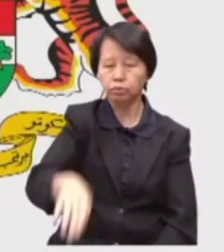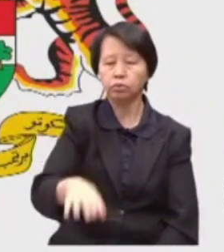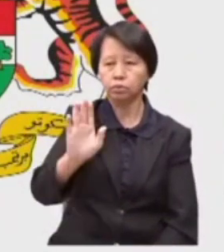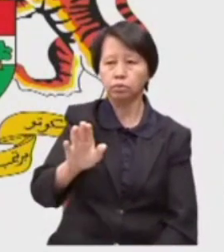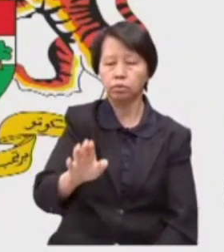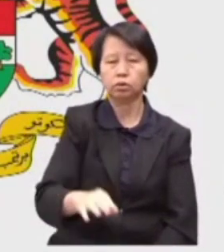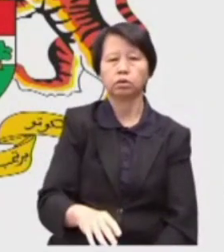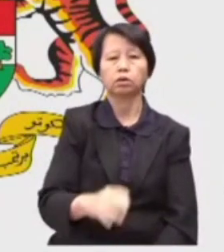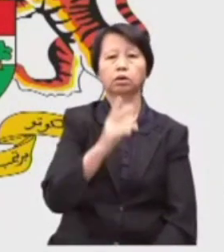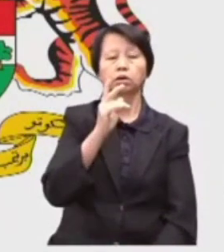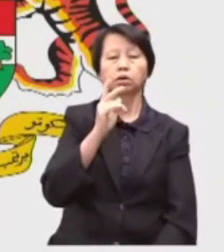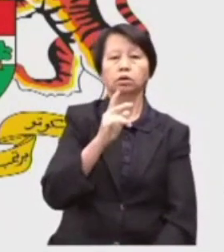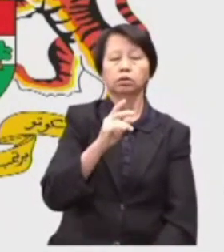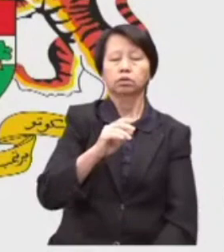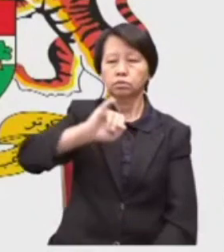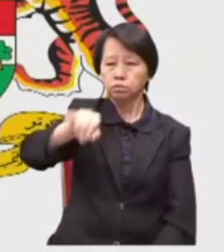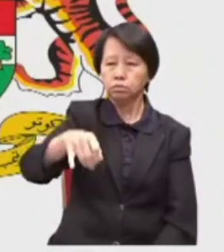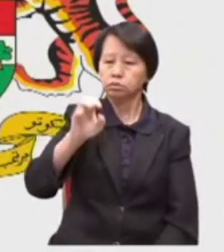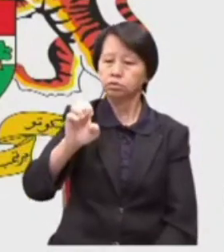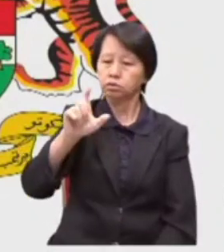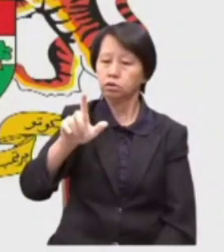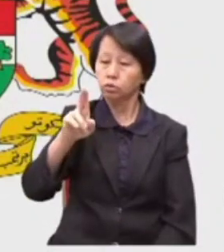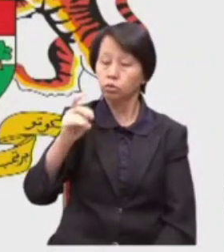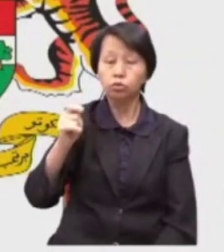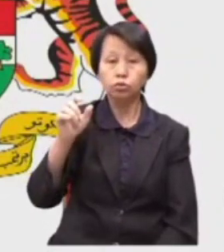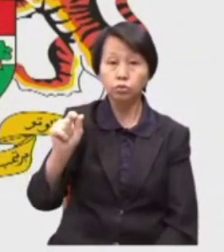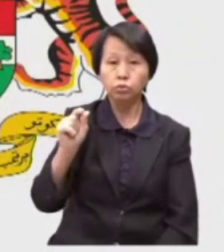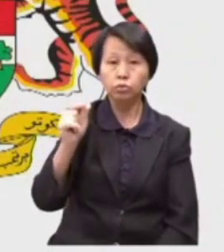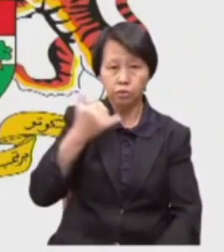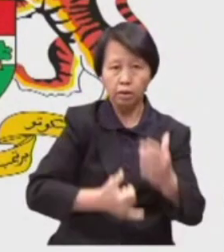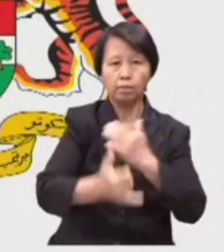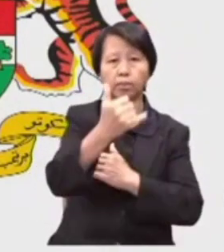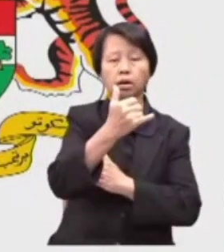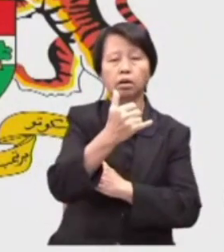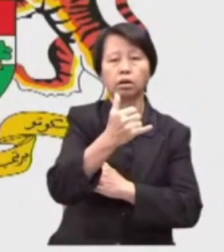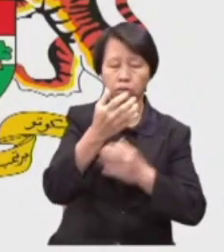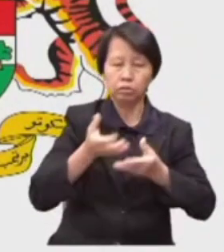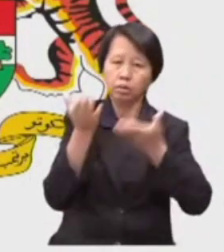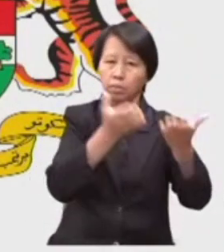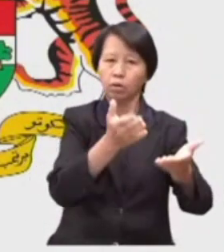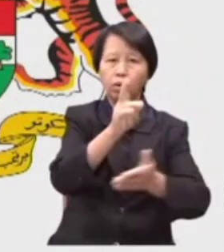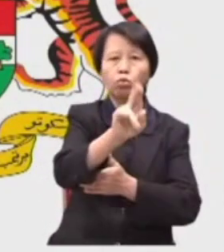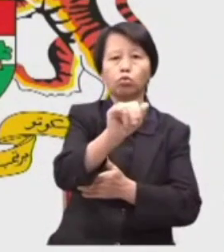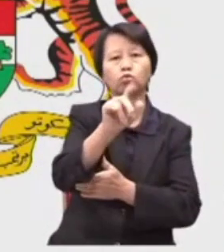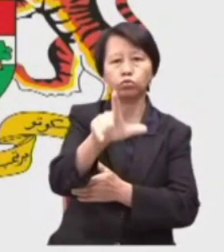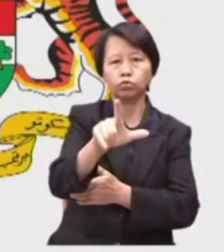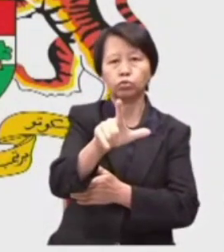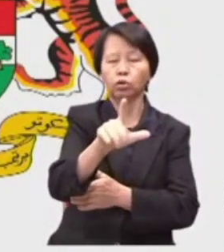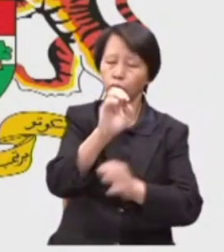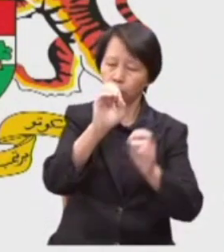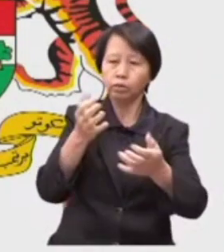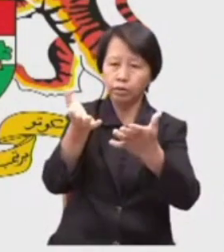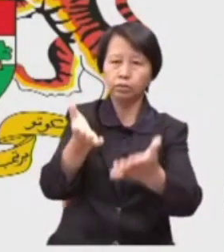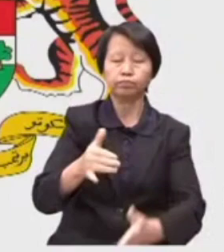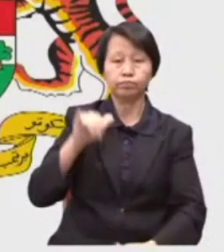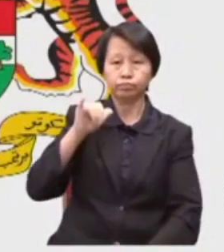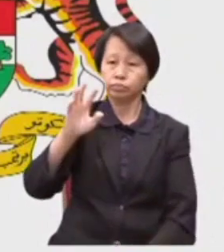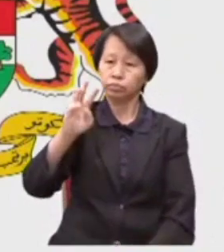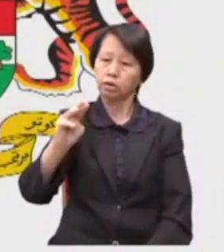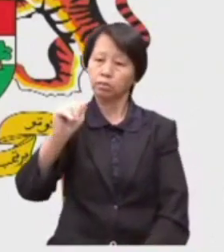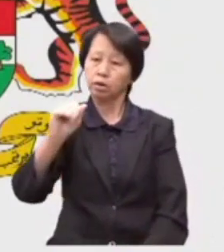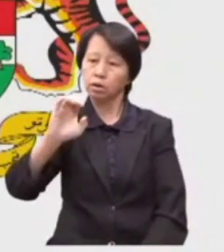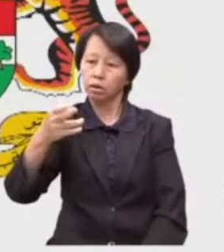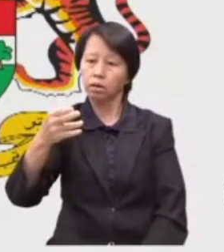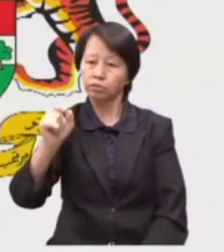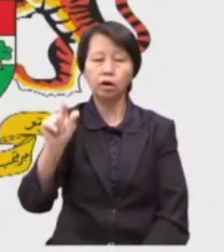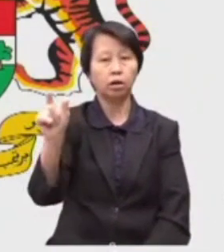masuk Kapa dah masuk usul? Jelutung sudah masuk usul, tapi hari ini saya akan bangkit. Okey. masuk usul, saya akan jawab usul itu. Okey. Semalam, Macang dalam Dewan ini